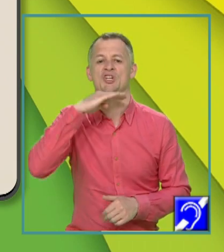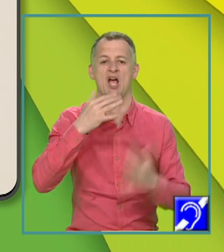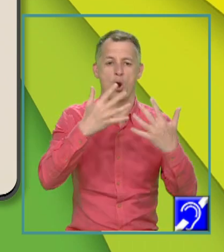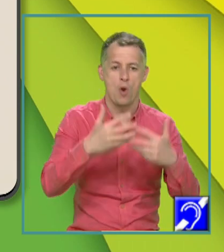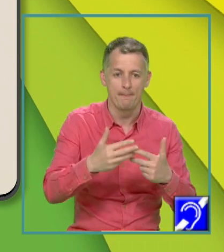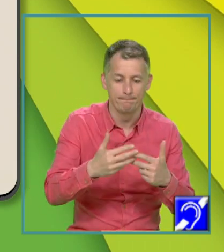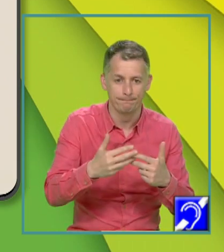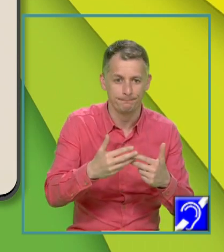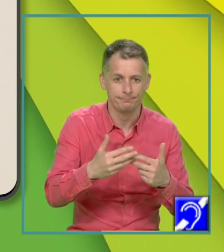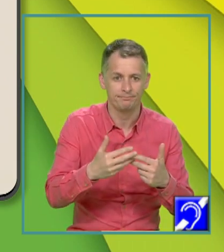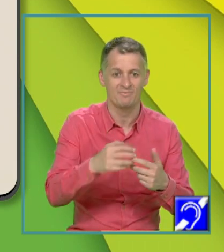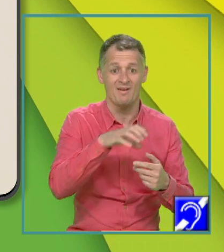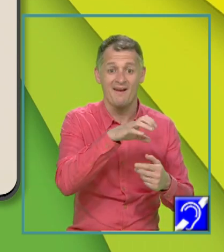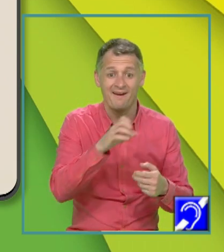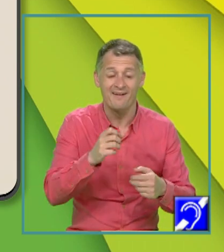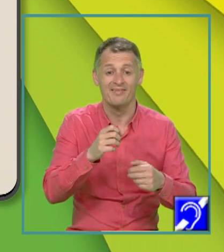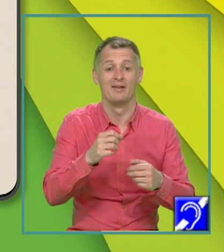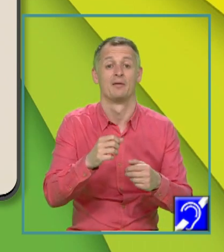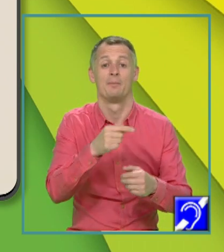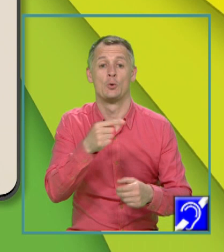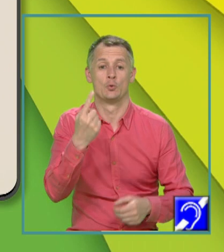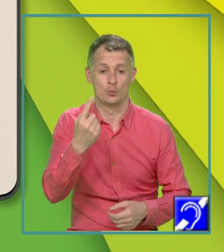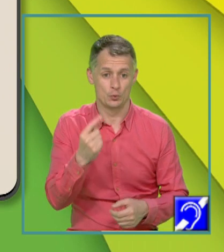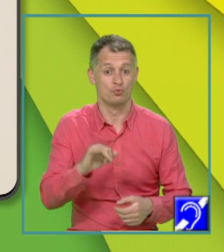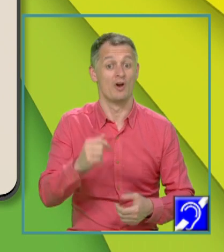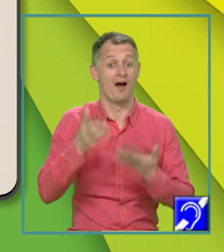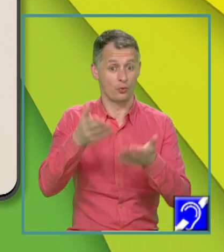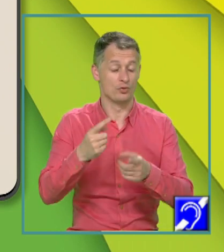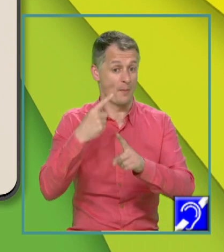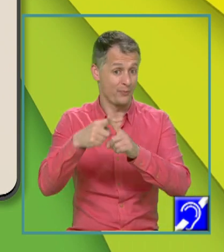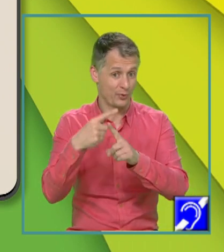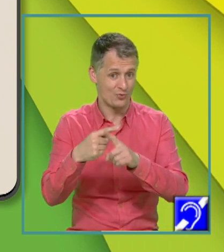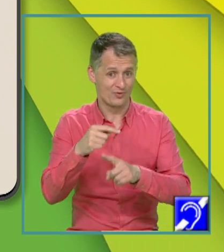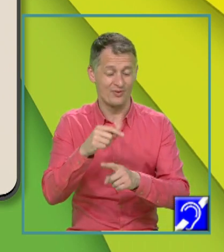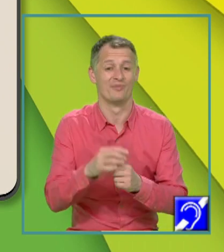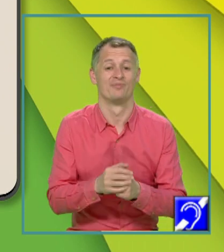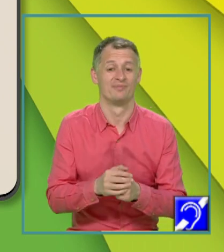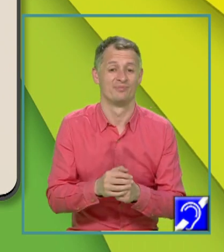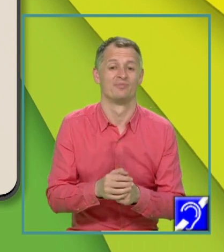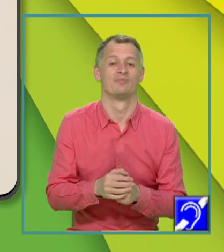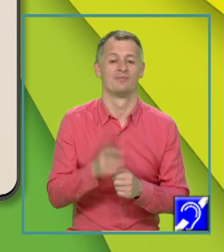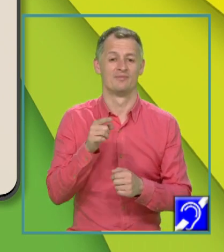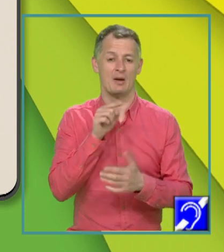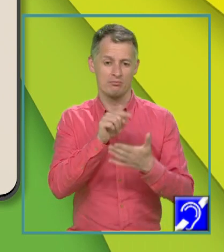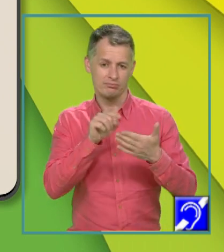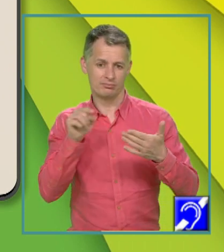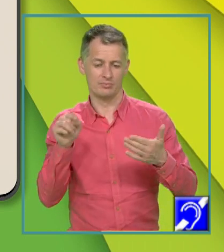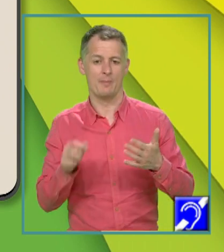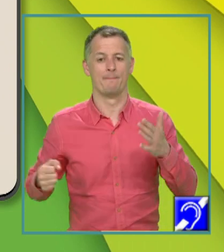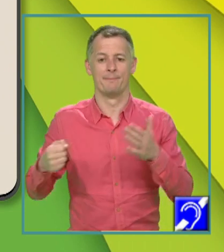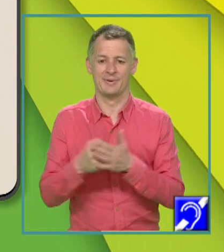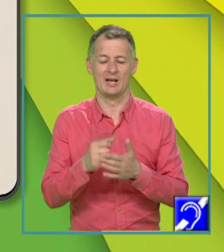e de minus 1 și atunci produsul e de minus 1, e de 0, e de 1, puncte puncte, e de